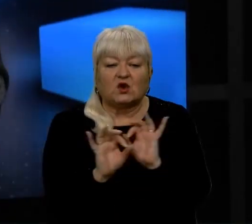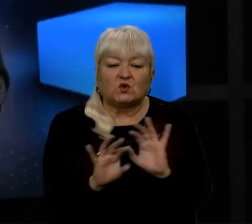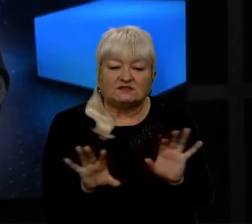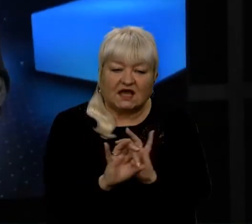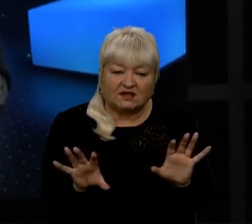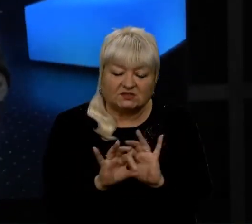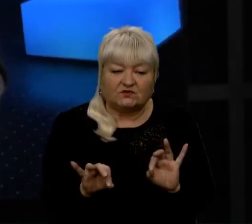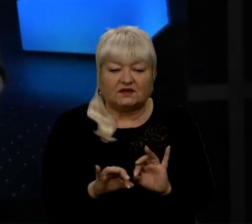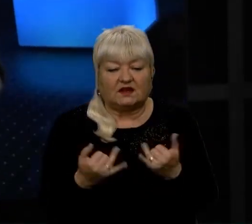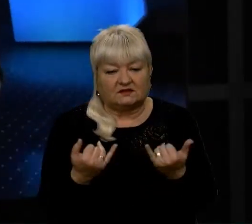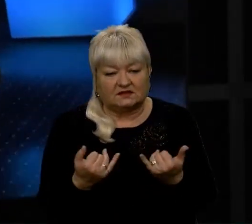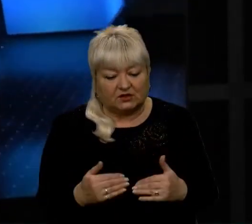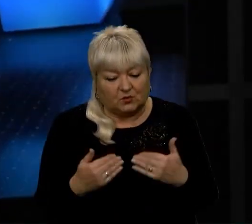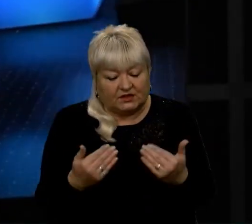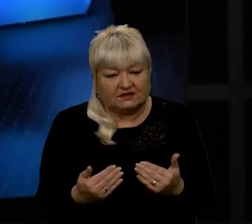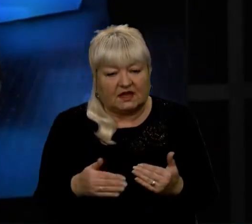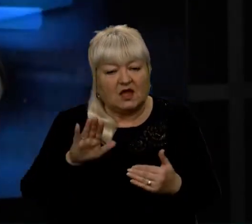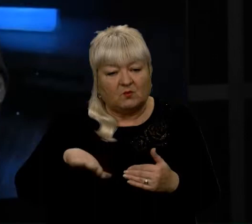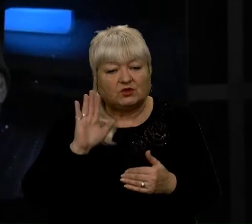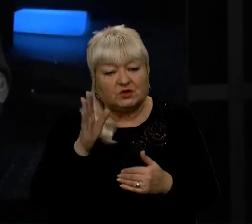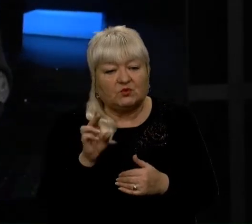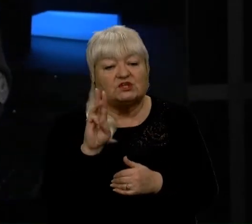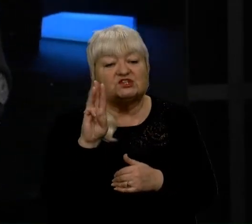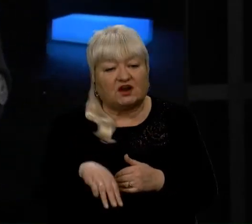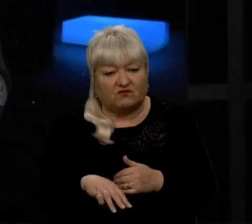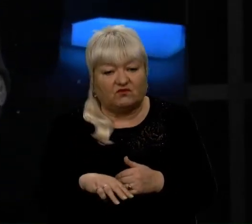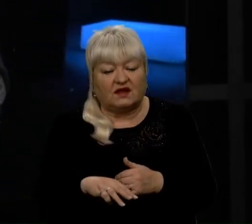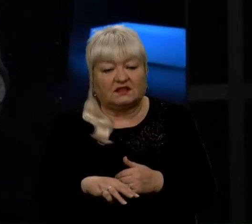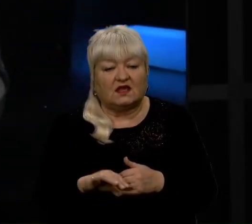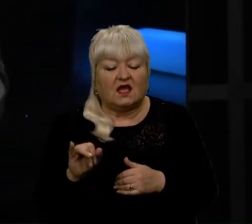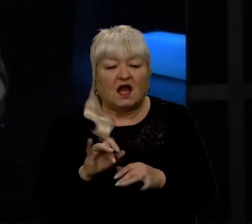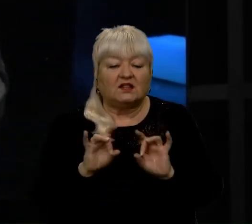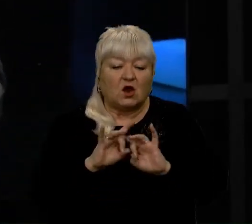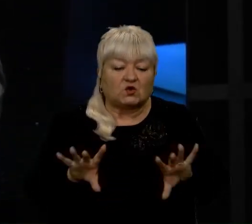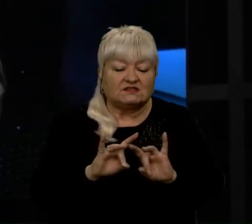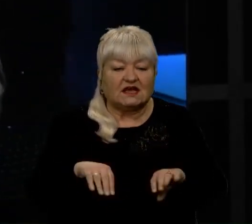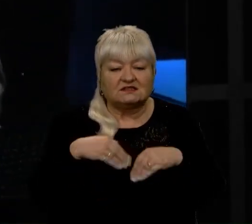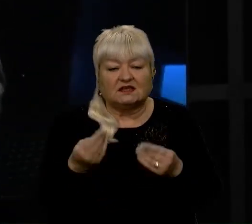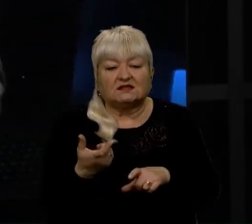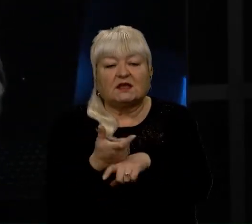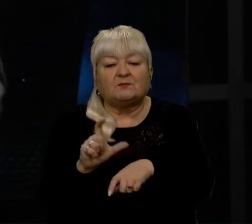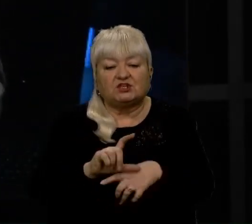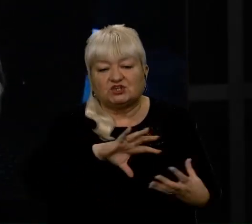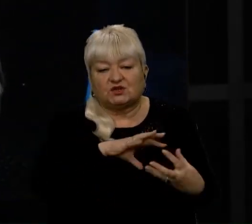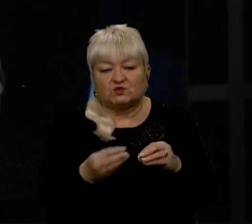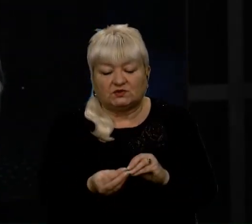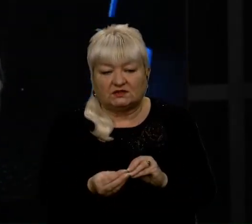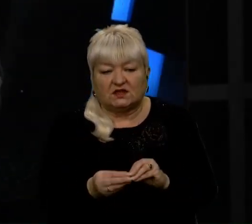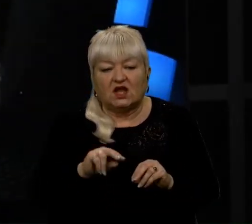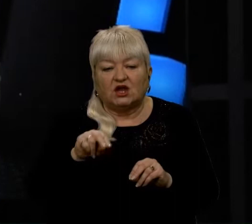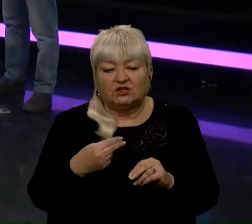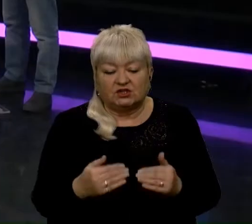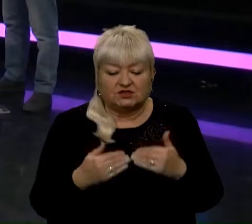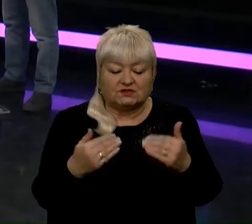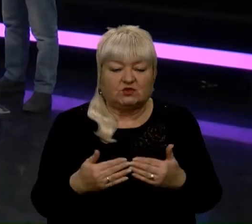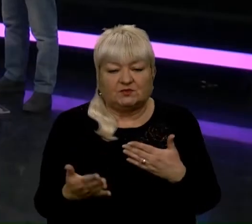даному етапі, потім трошка буде штрафування, але безумовно, що роз'яснення дає набагато більше результативність, ніж наступне